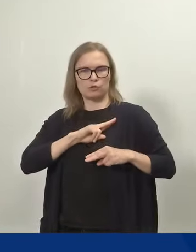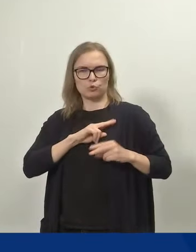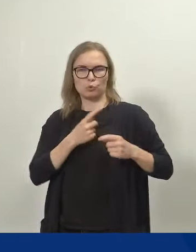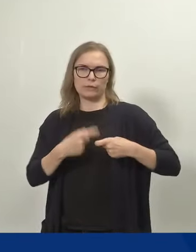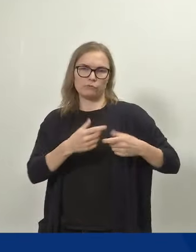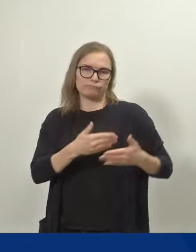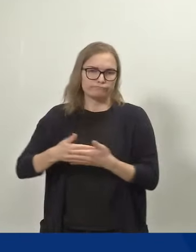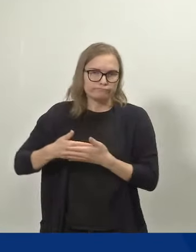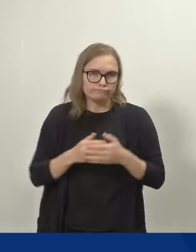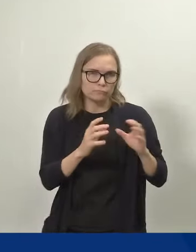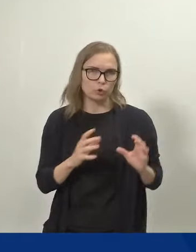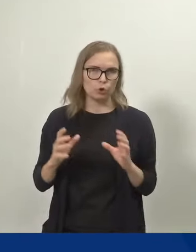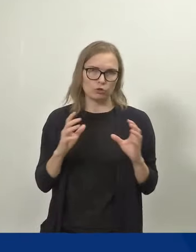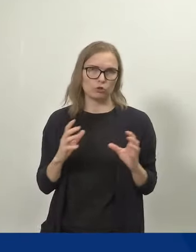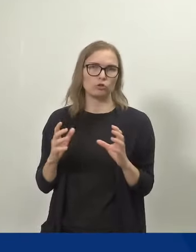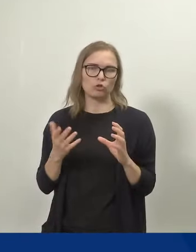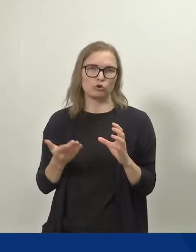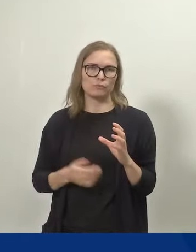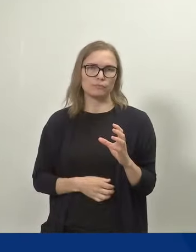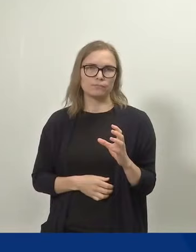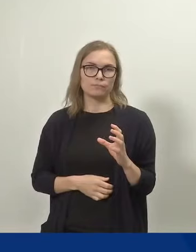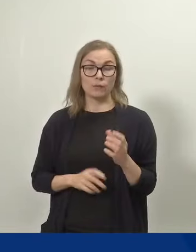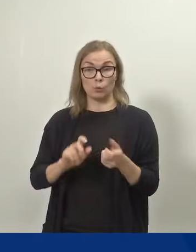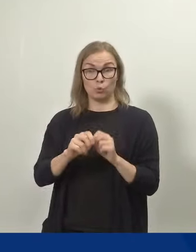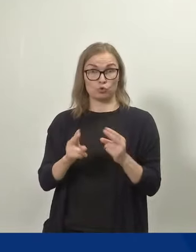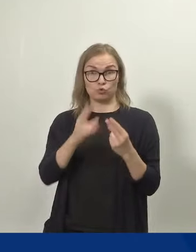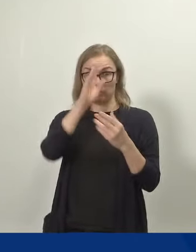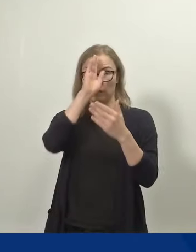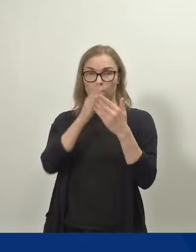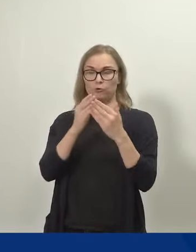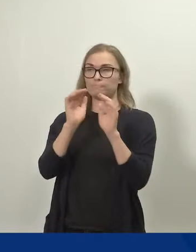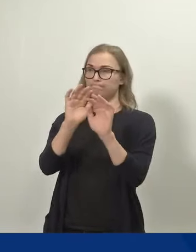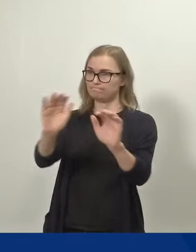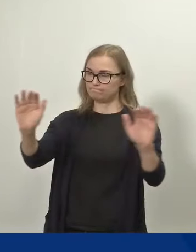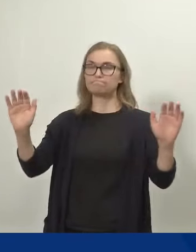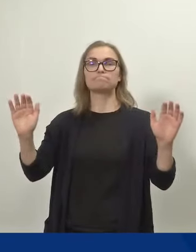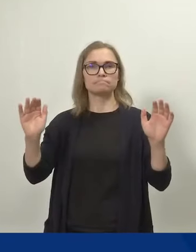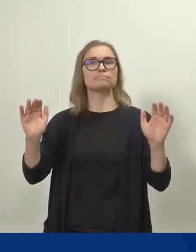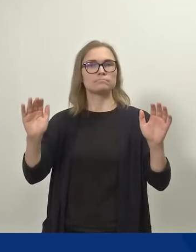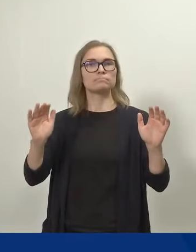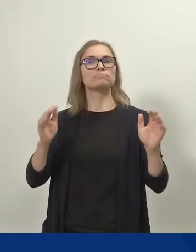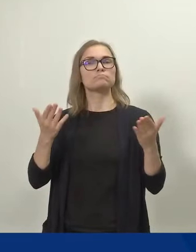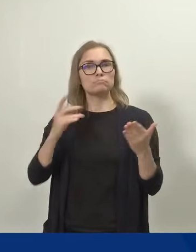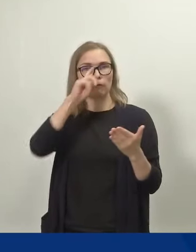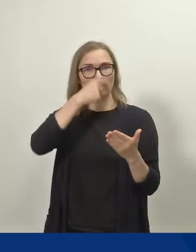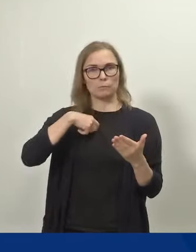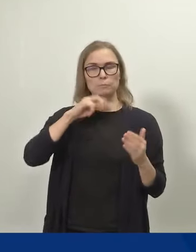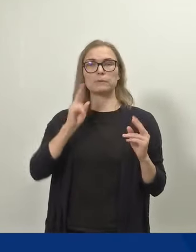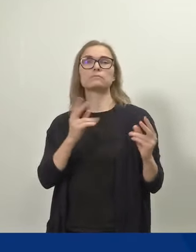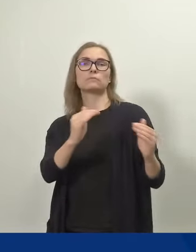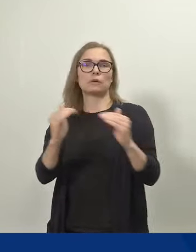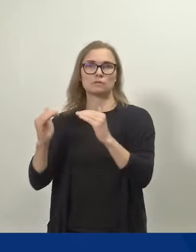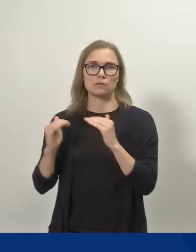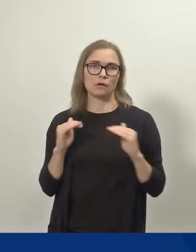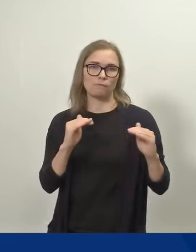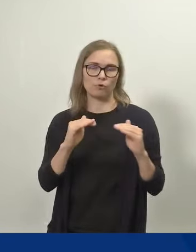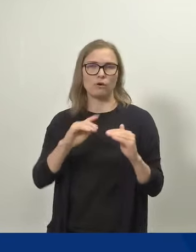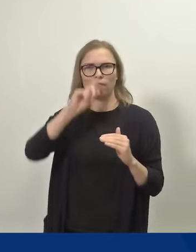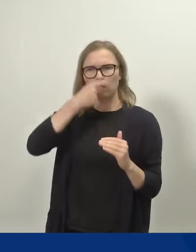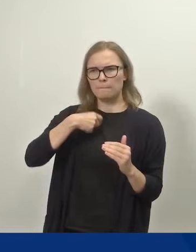hoidosta. Uudistuksella halutaan välittää viestiä tasa-arvoisesta vanhemmuudesta ja vanhempien